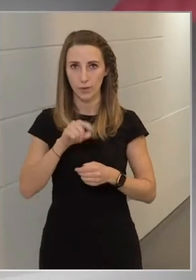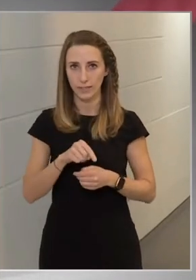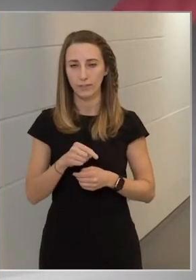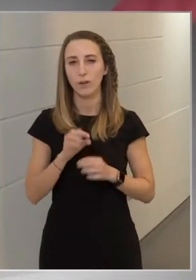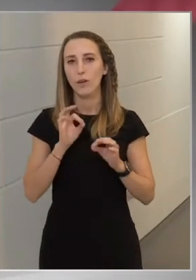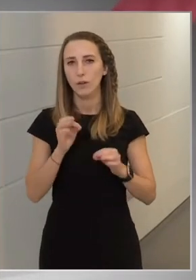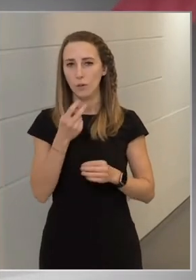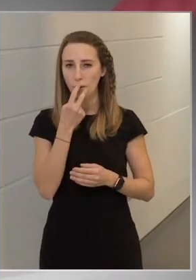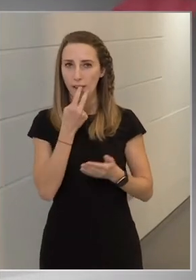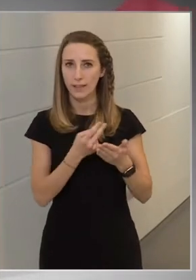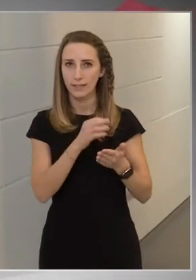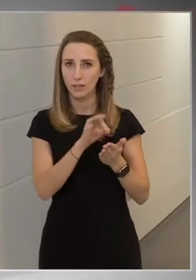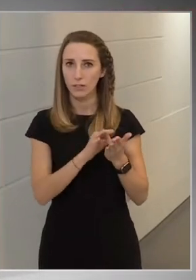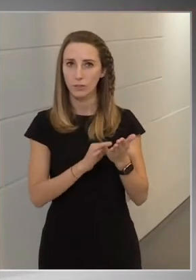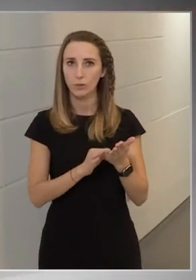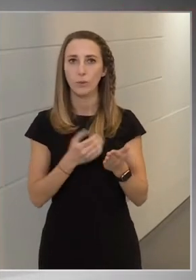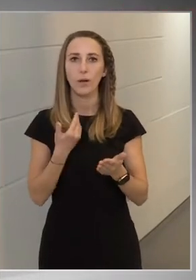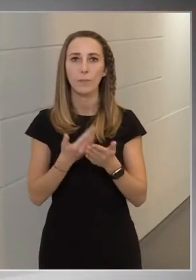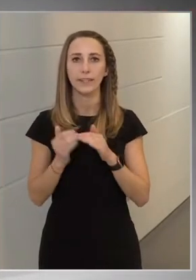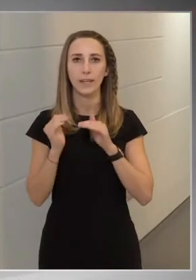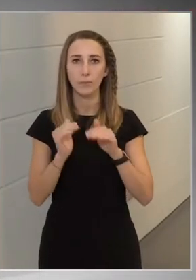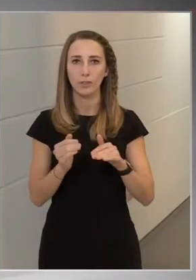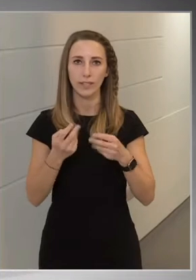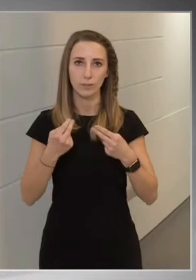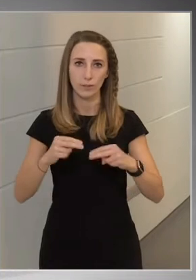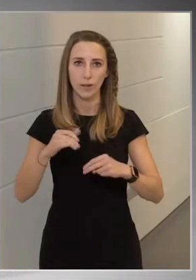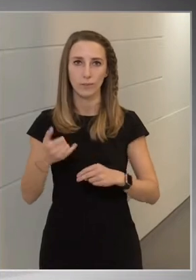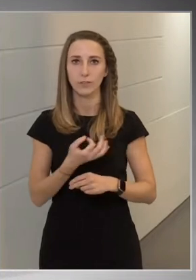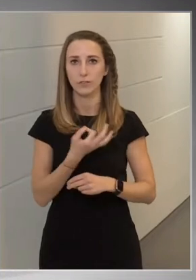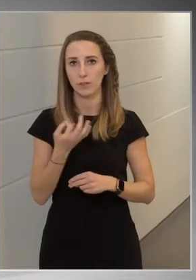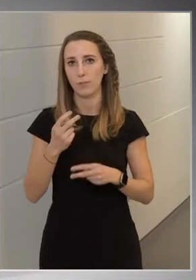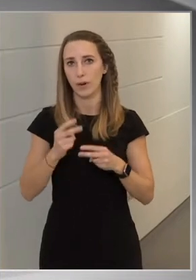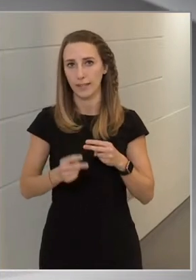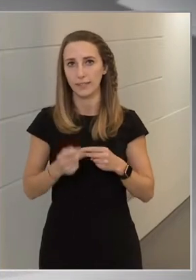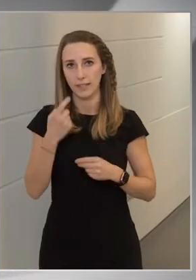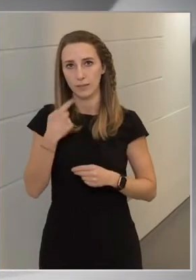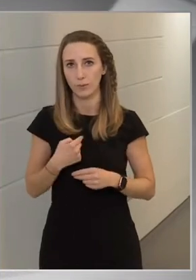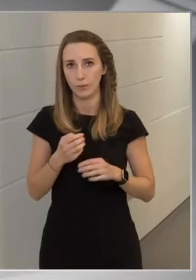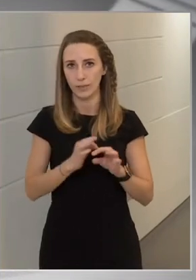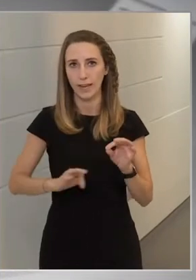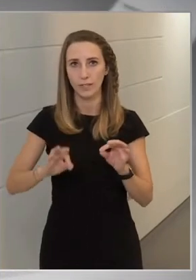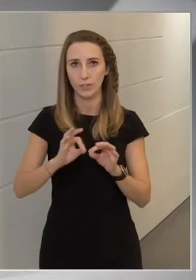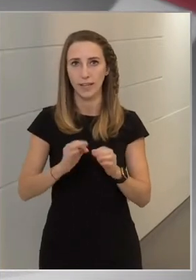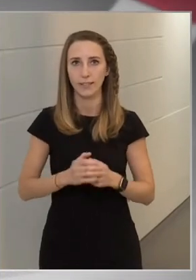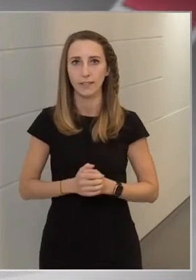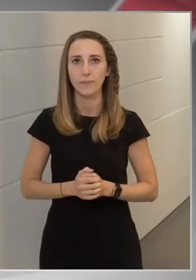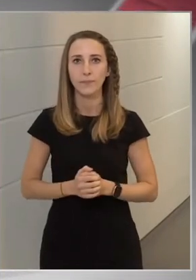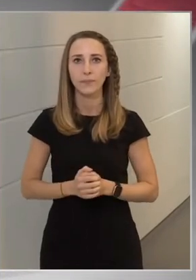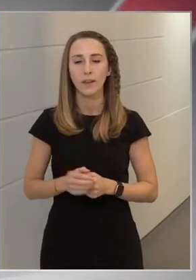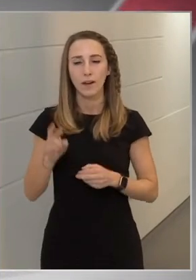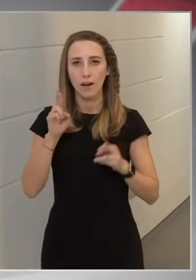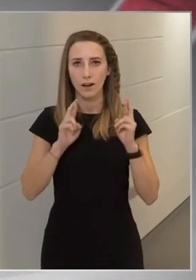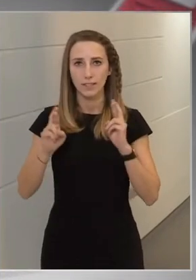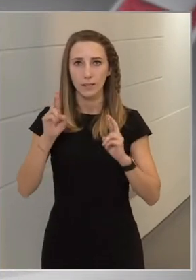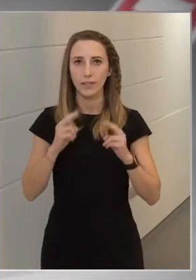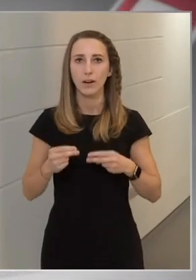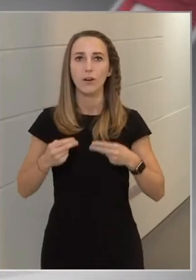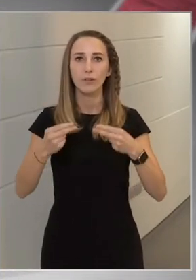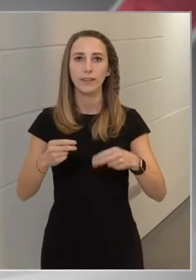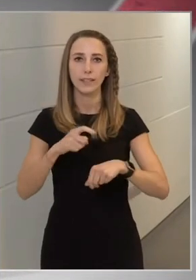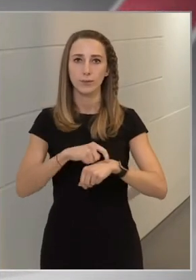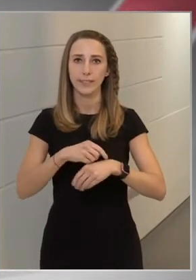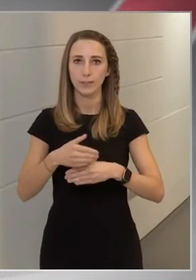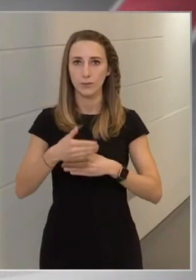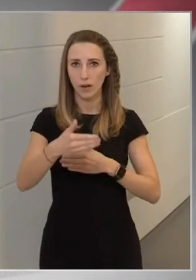az adatokból, hogy a bértámogatásokat továbbra is naprakészen tudjuk teljesíteni. Azt reméljük, hogy a következő